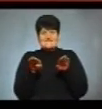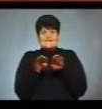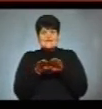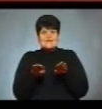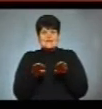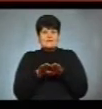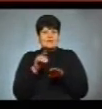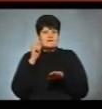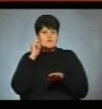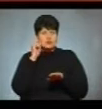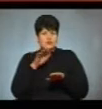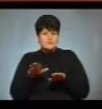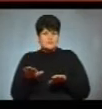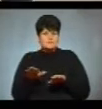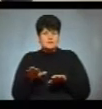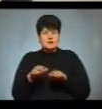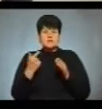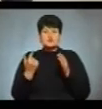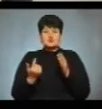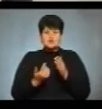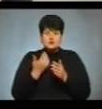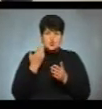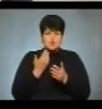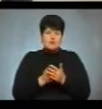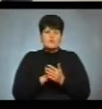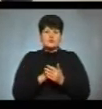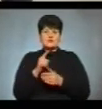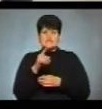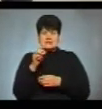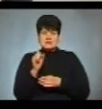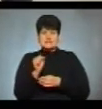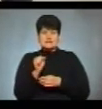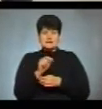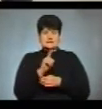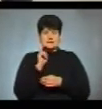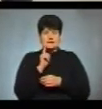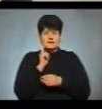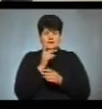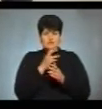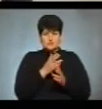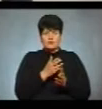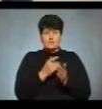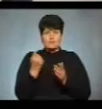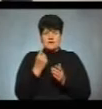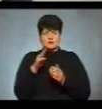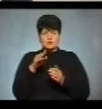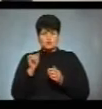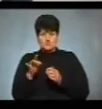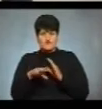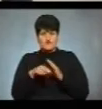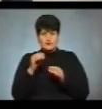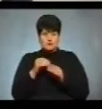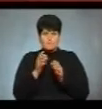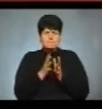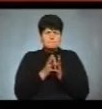вікових позицій. І, знову ж таки, за Зеленського в першому турі виборів дещо